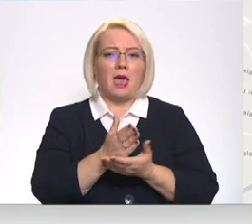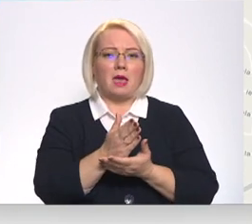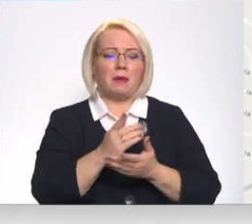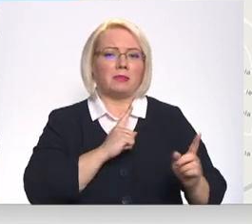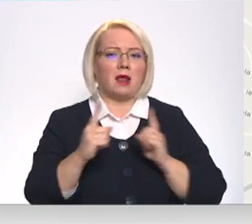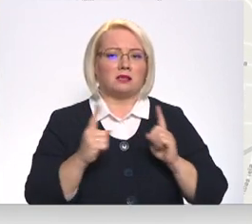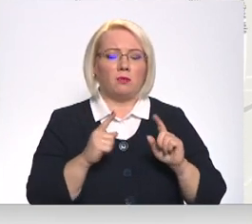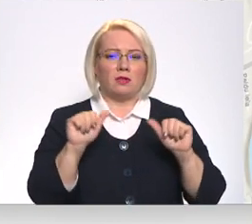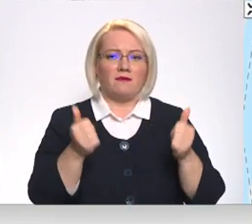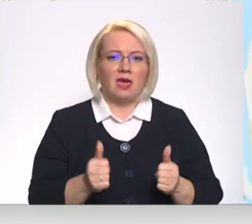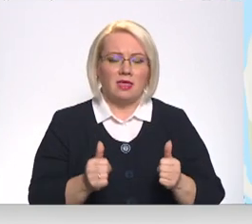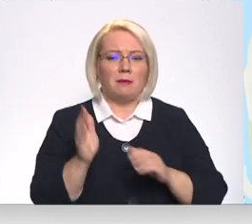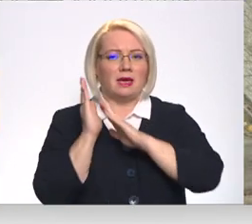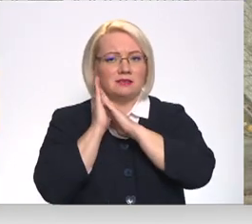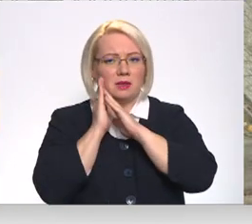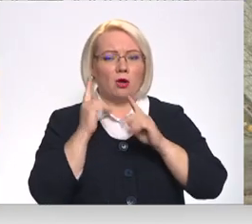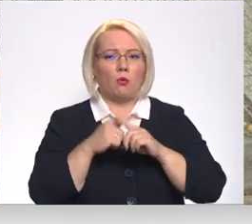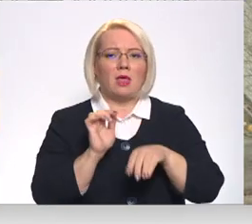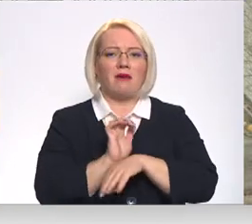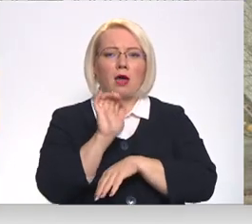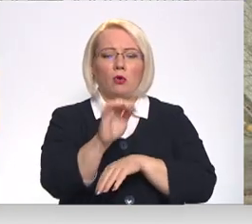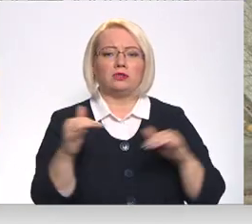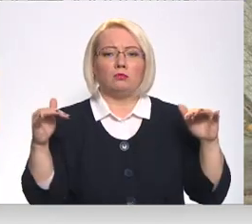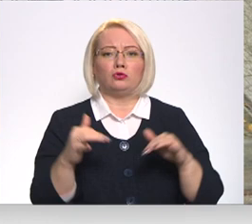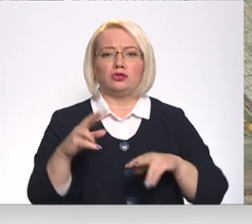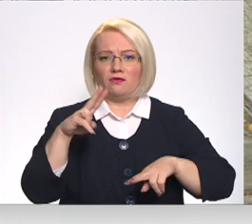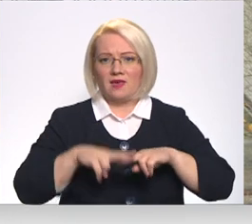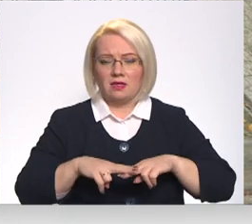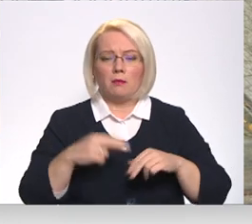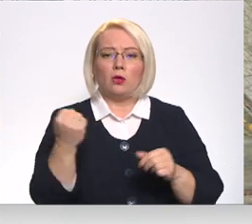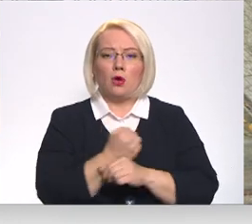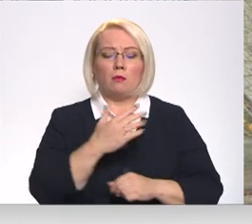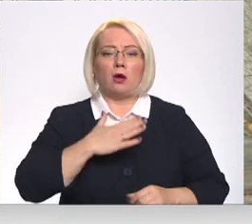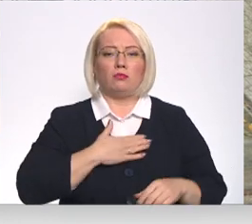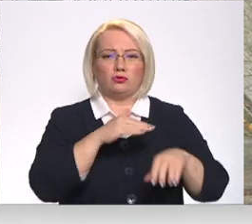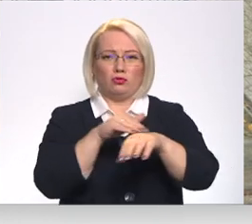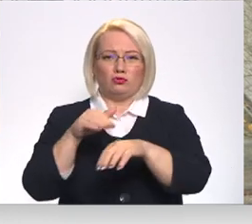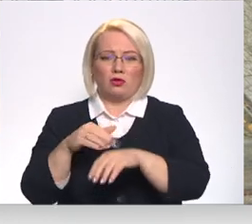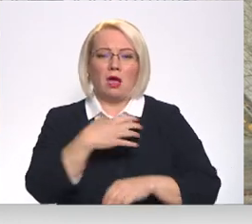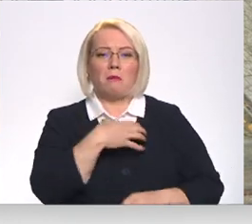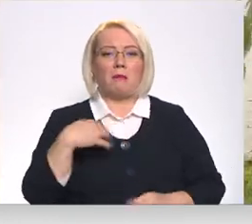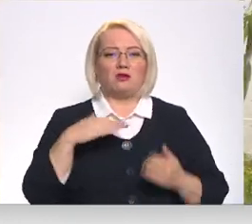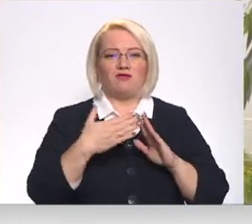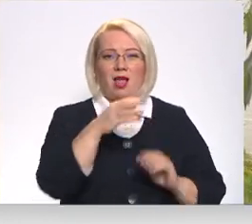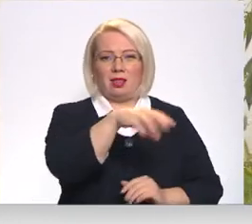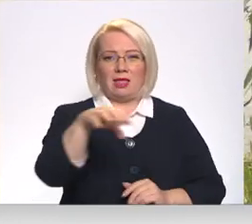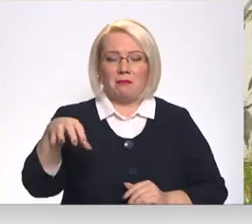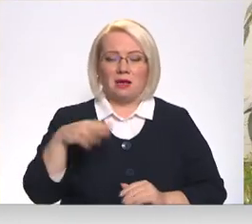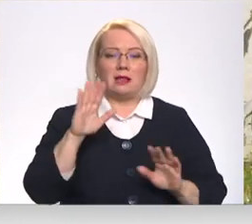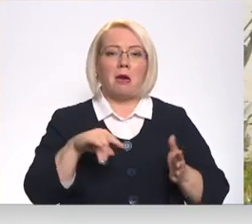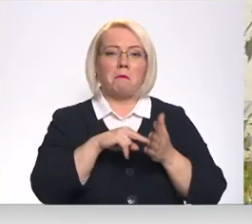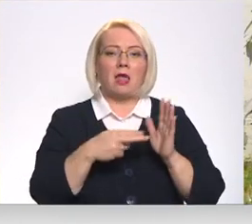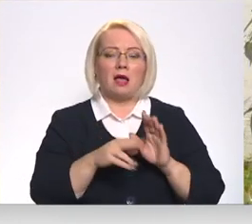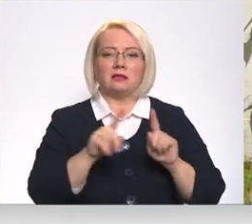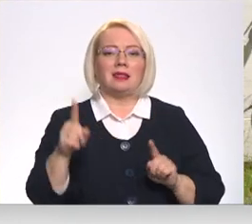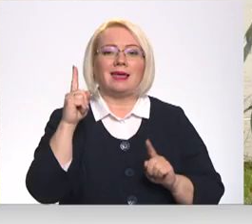transporta līdzekļiem, izmitināšanas un evakuācijas pulcēšanās vietām. Tomēr mūsu uzrunātajās pašvaldībās atzīst, lai plāns nebūtu